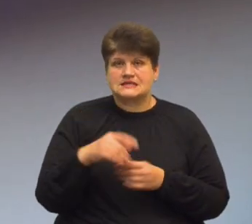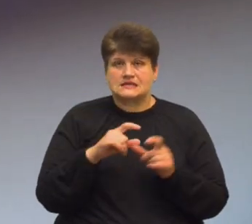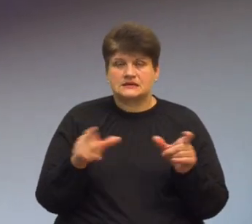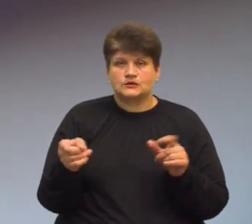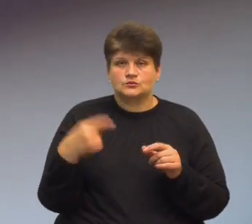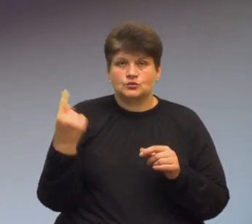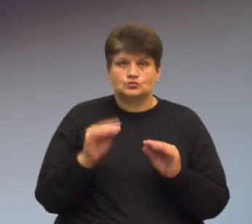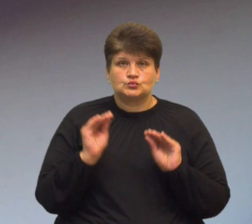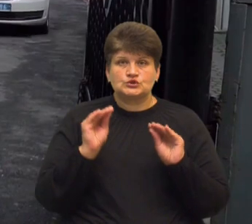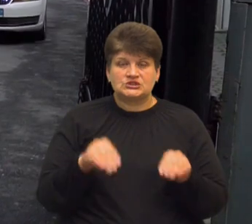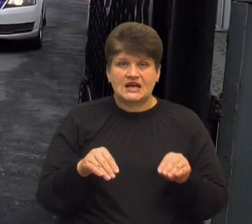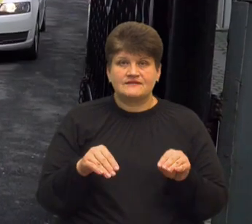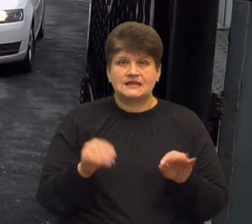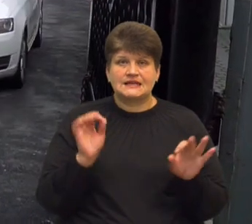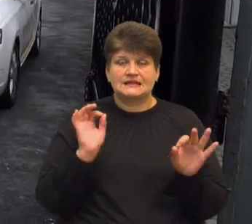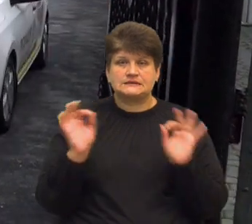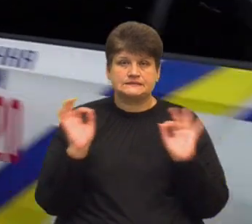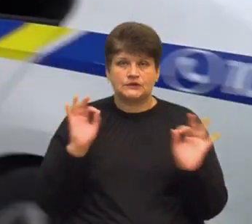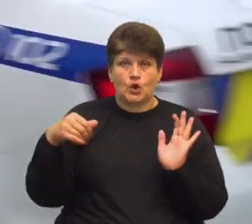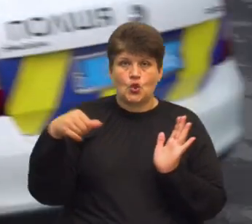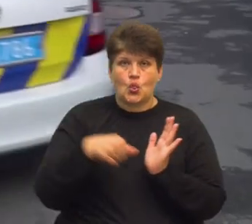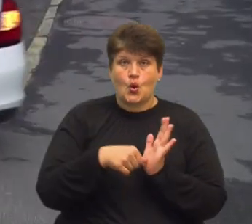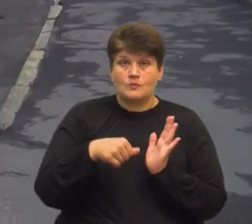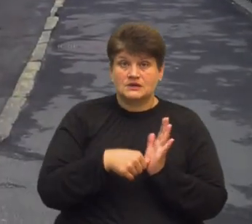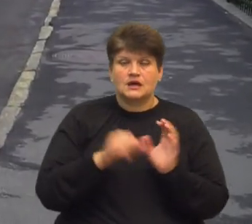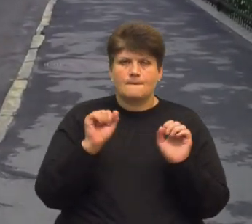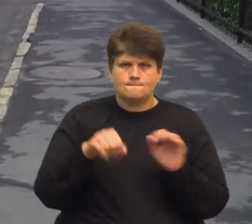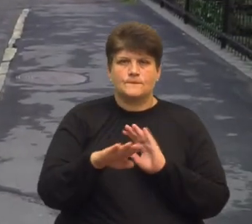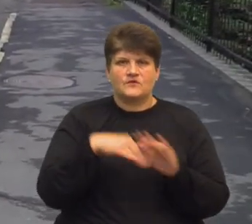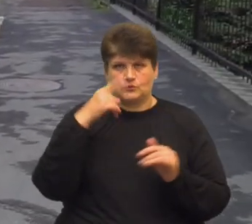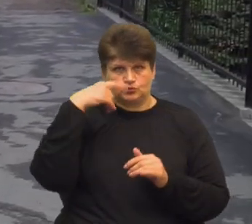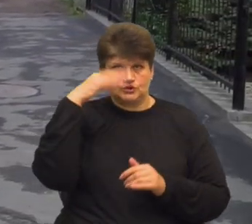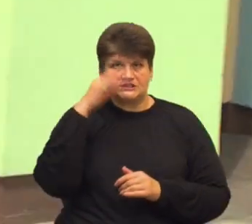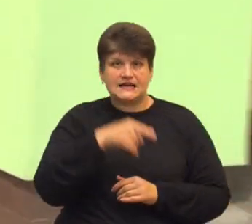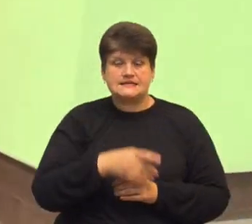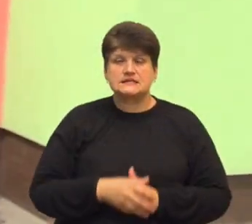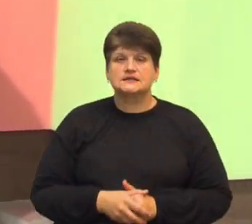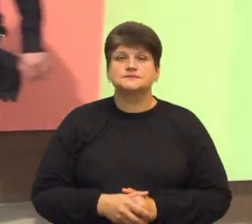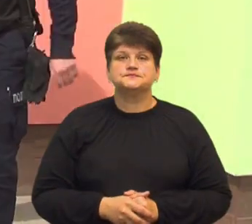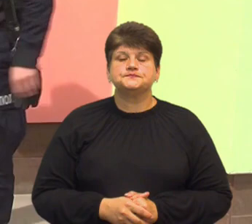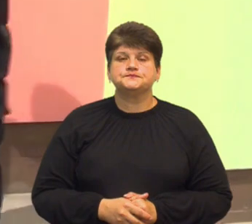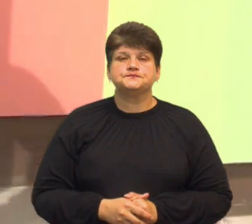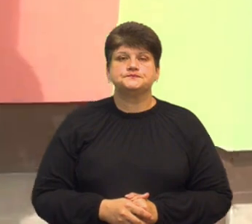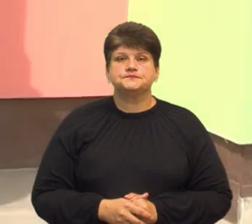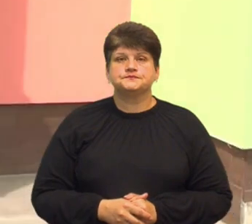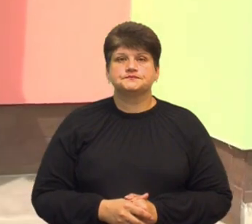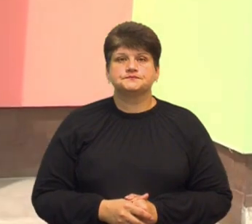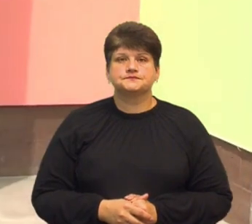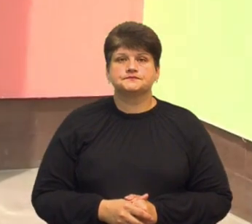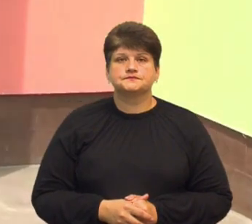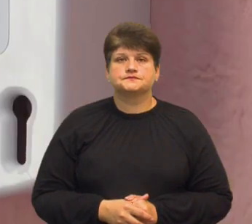встановили тривожні кнопки. За допомогою них можна викликати поліцейських. Тетяна Панченко, Суспільне новини, Тернопіль.